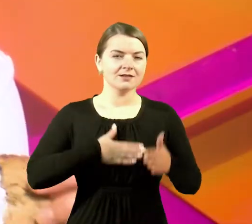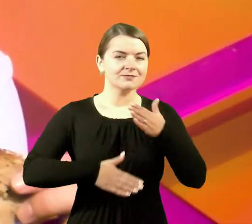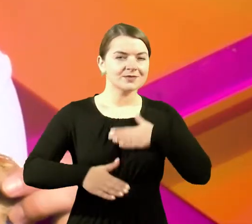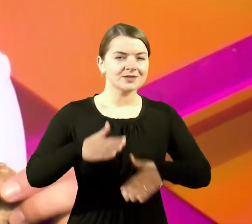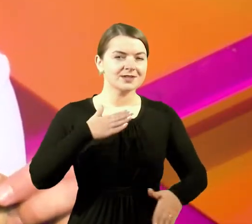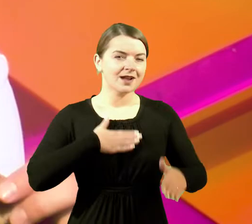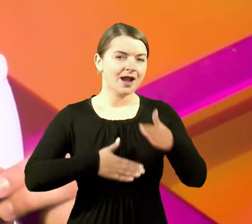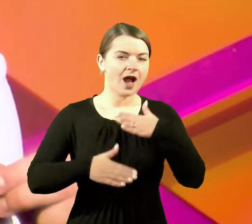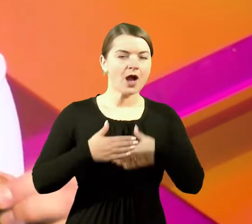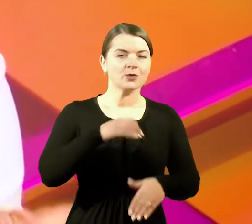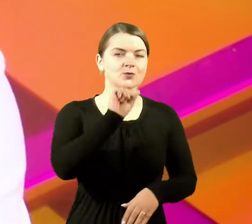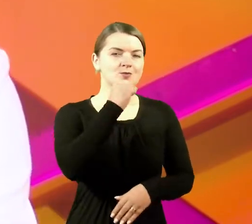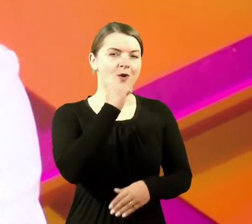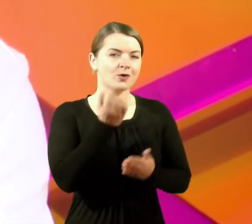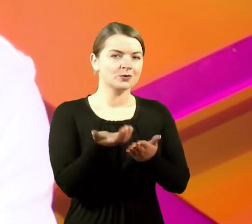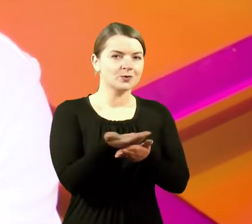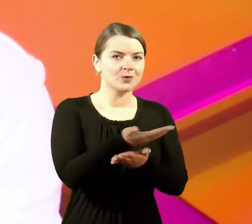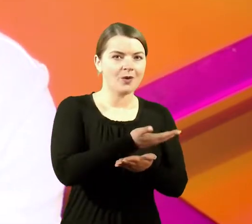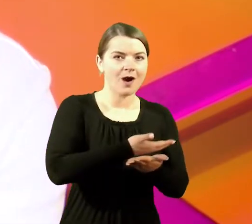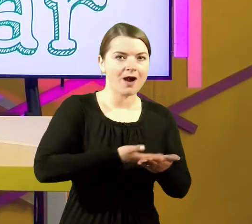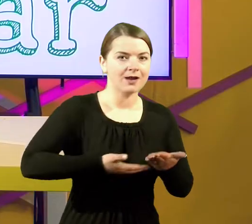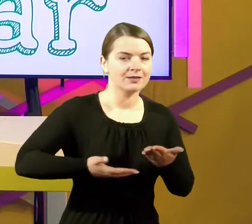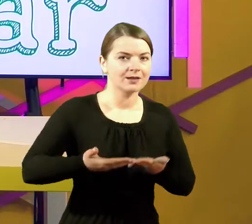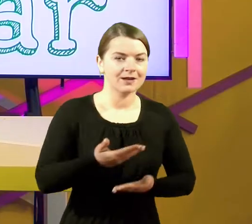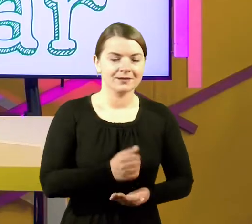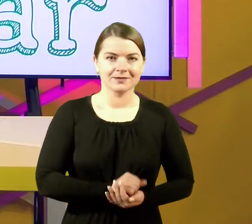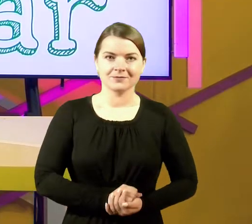Eina savo, kokia skani močiutės duona.